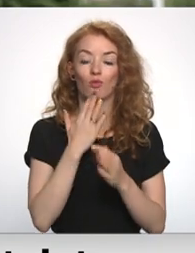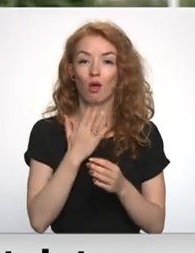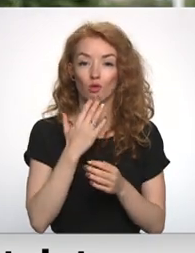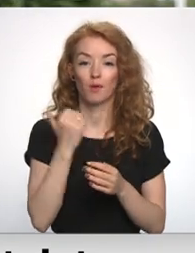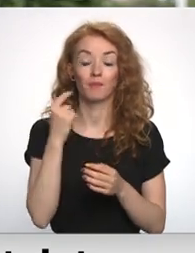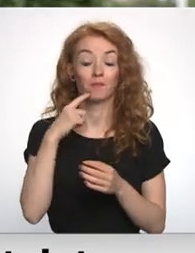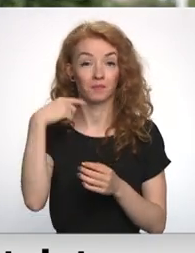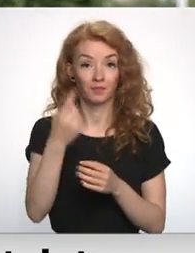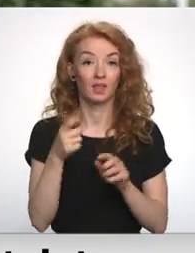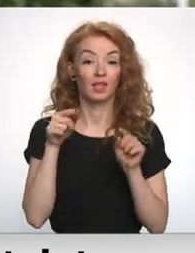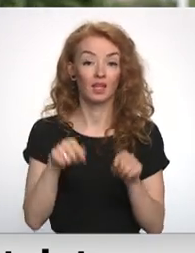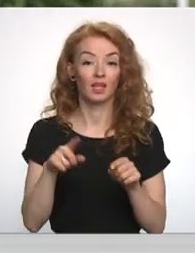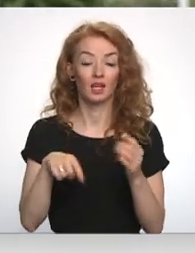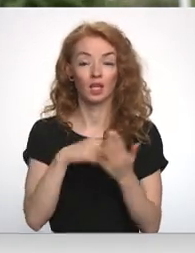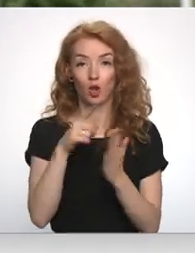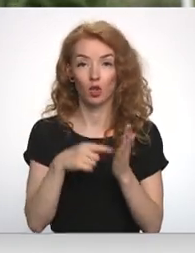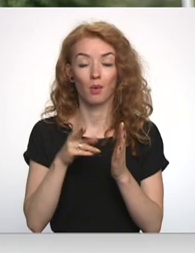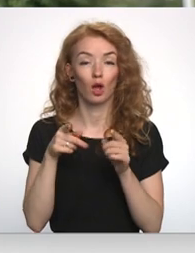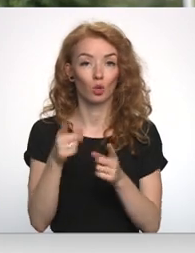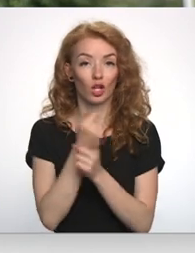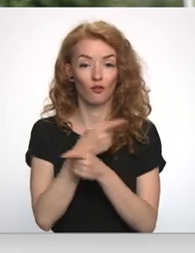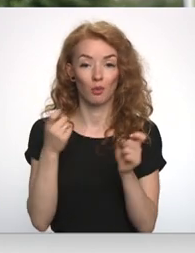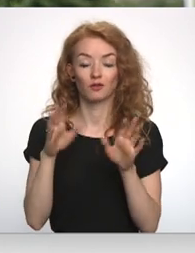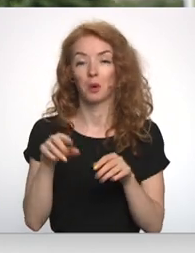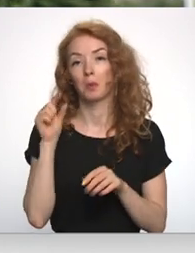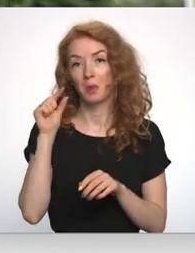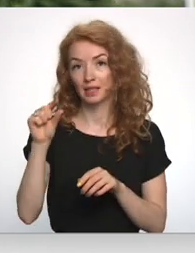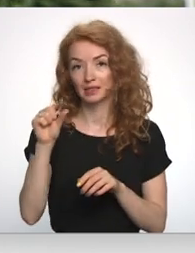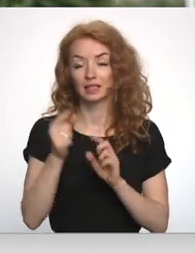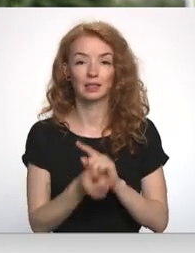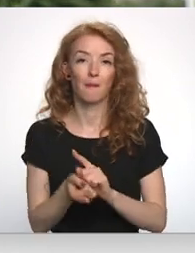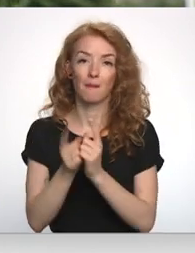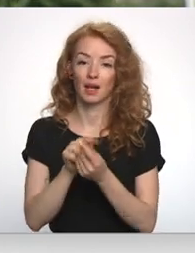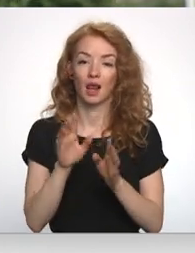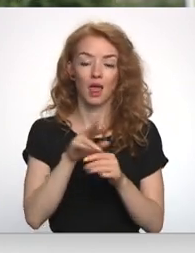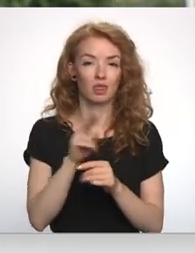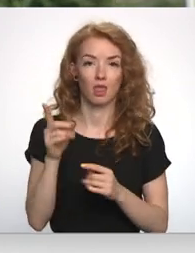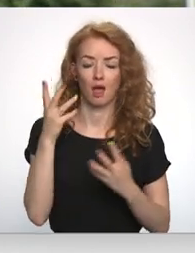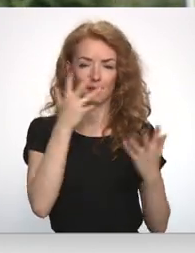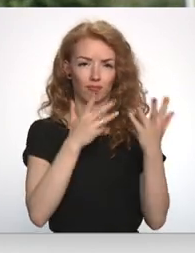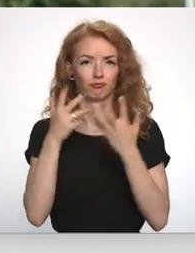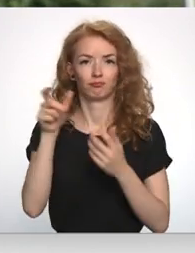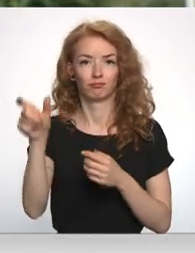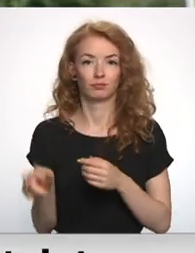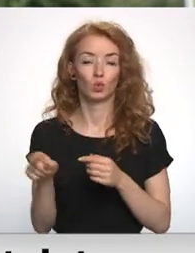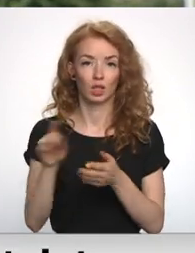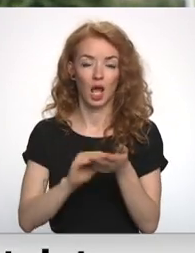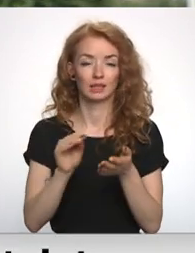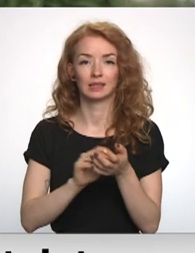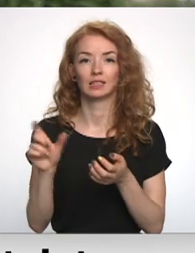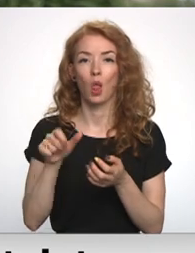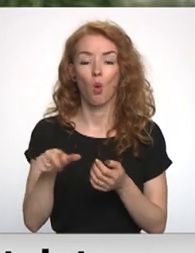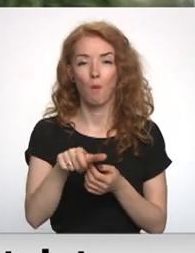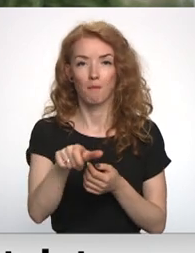ir jautājumi, ka tā informācija var drusku samaiņāt, lai namulsnoja cilvēkus, jo tie tiešām rakstēt zilupes novads,